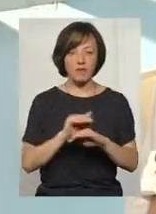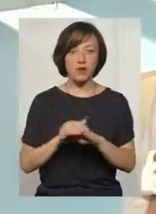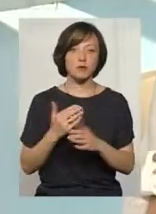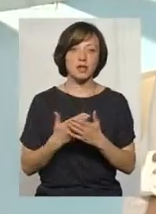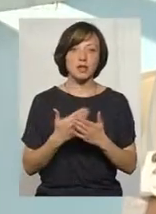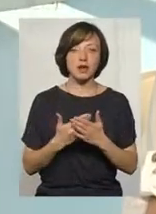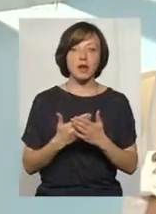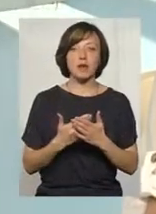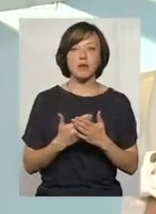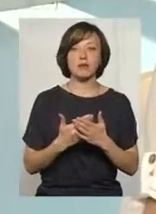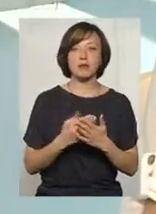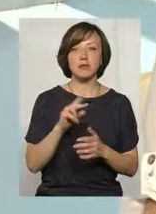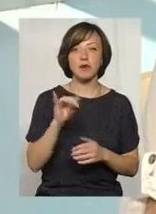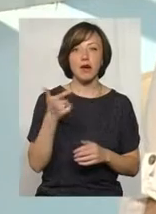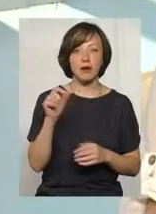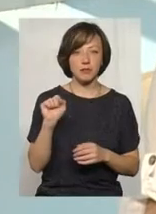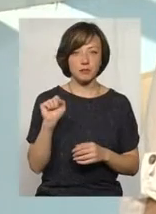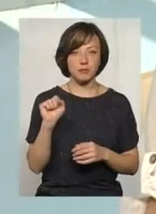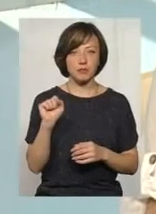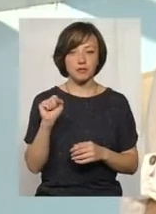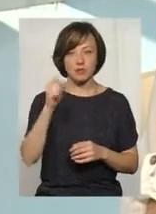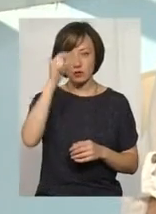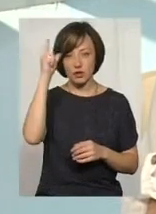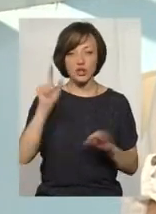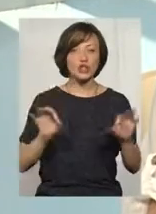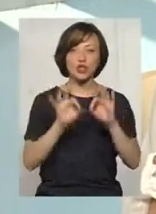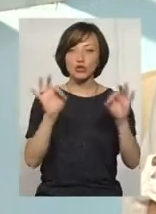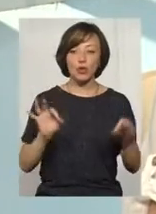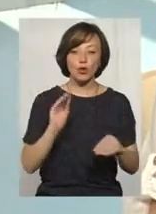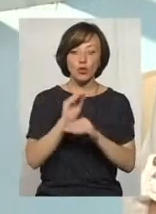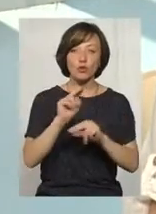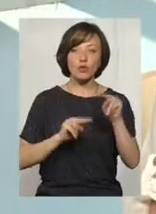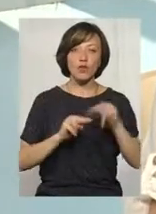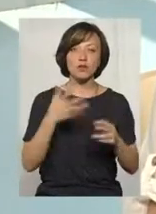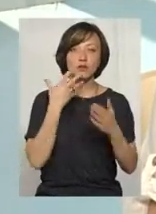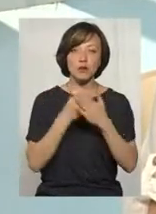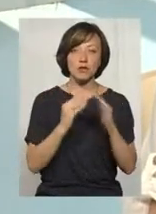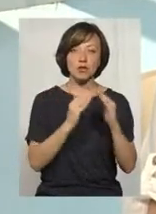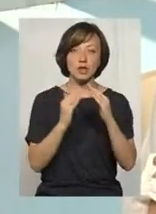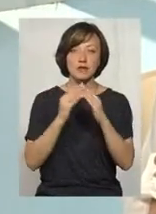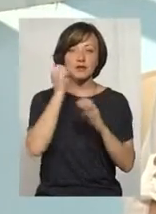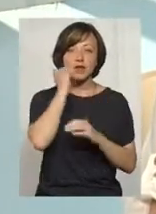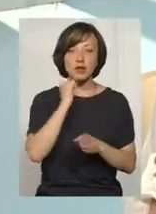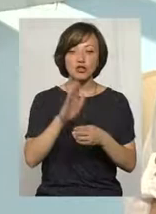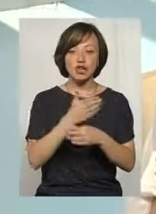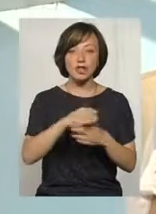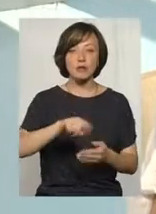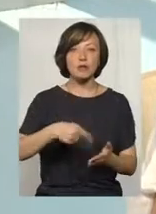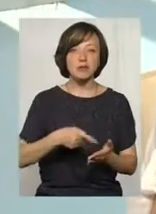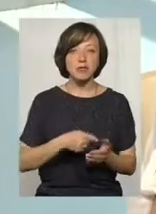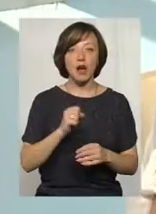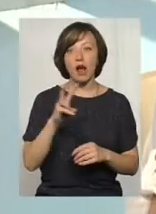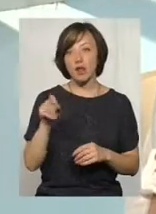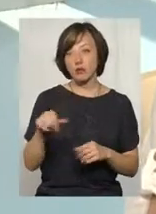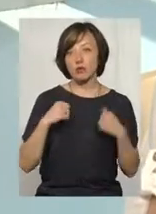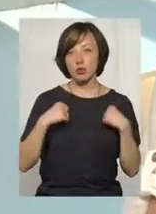скажімо, в Празі не можна нічого добудувати взагалі до своїх будинків, до квартир у старій частині міста. Але